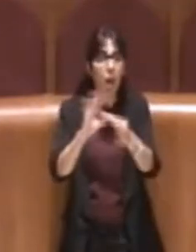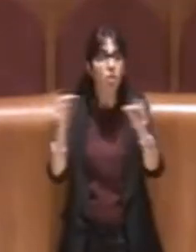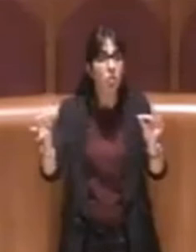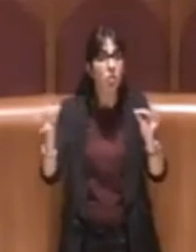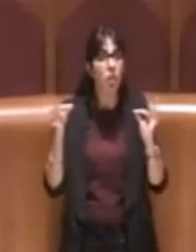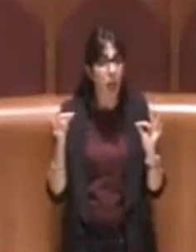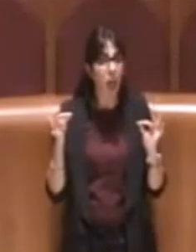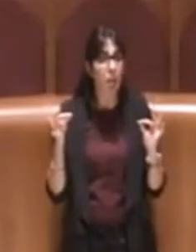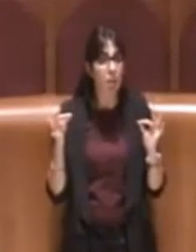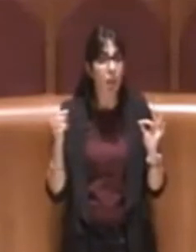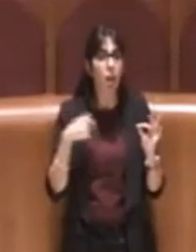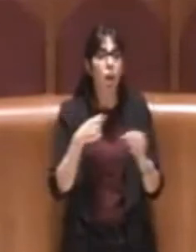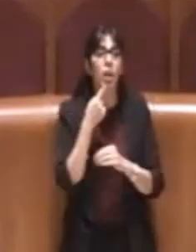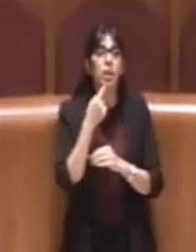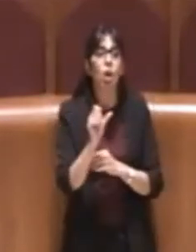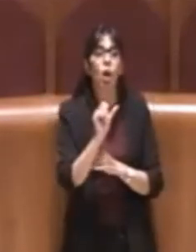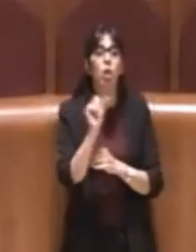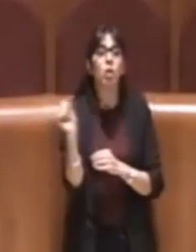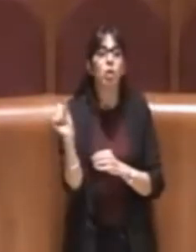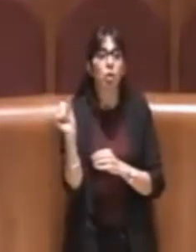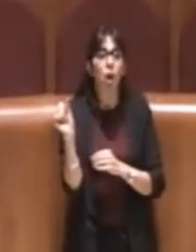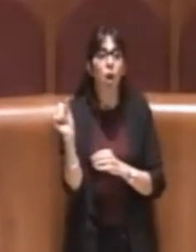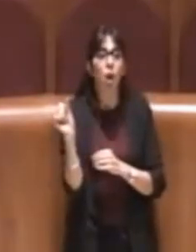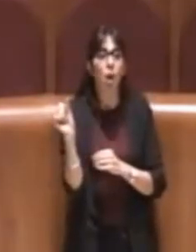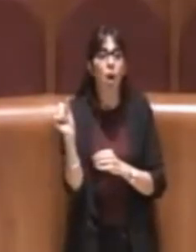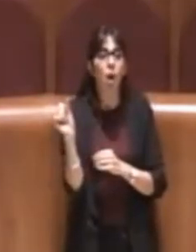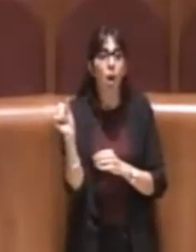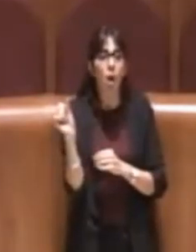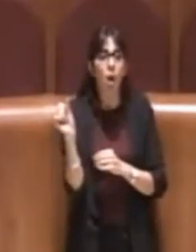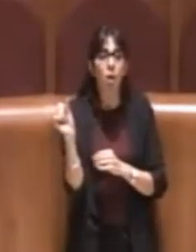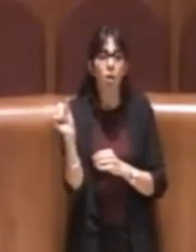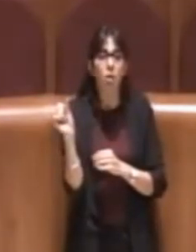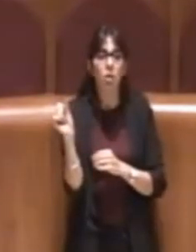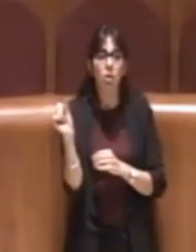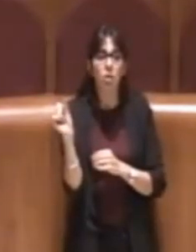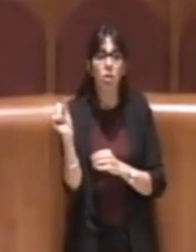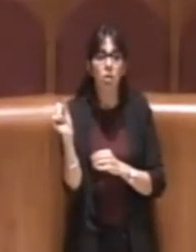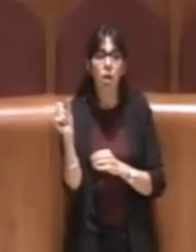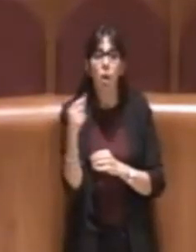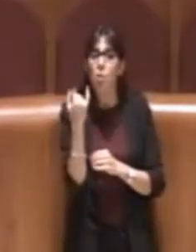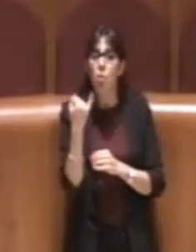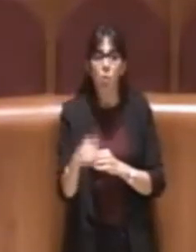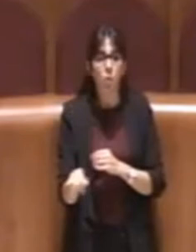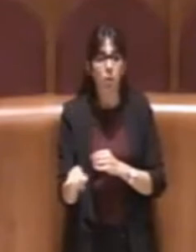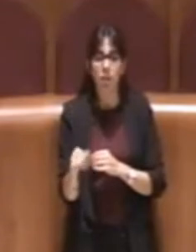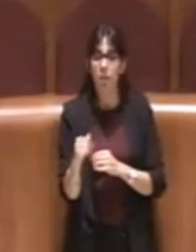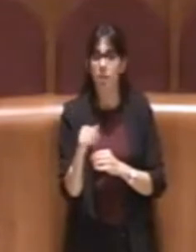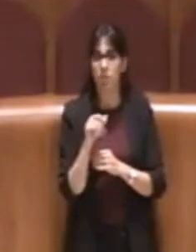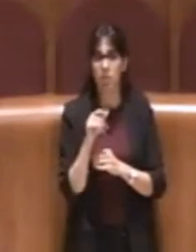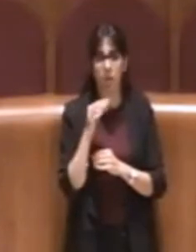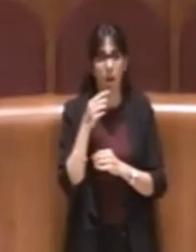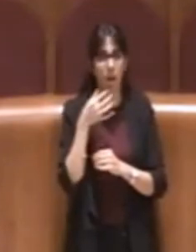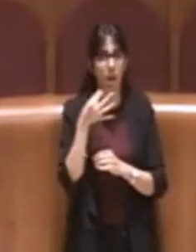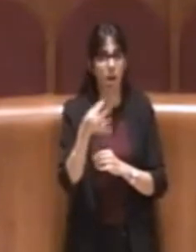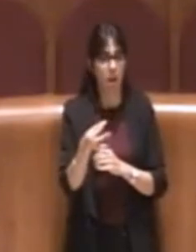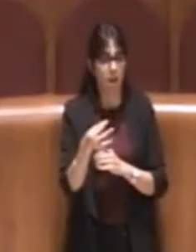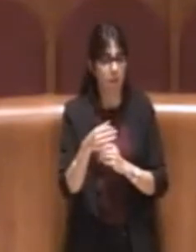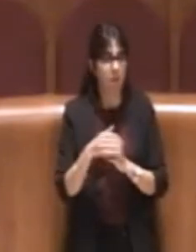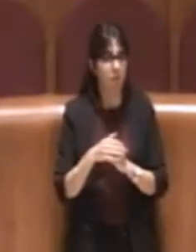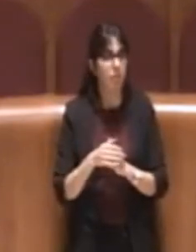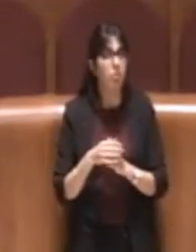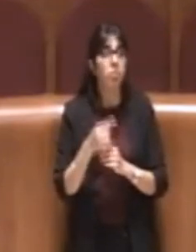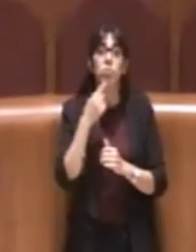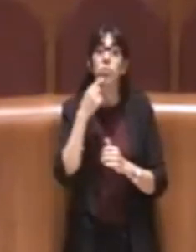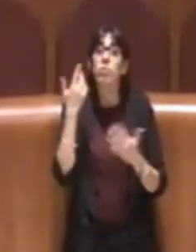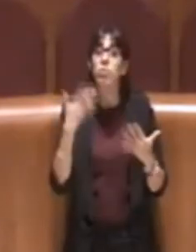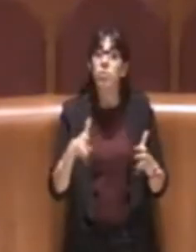solo un'ultima cosa. È stato detto